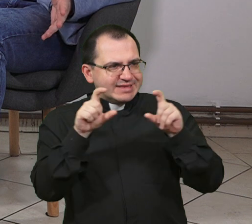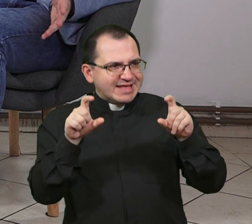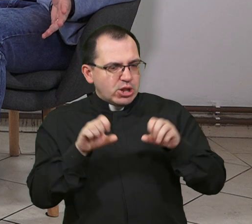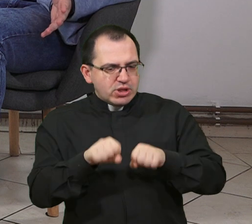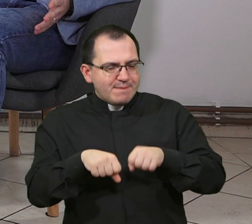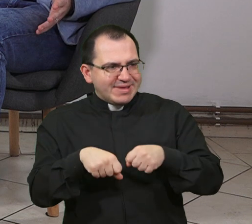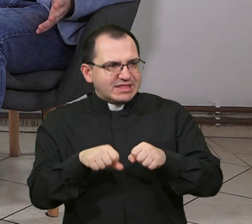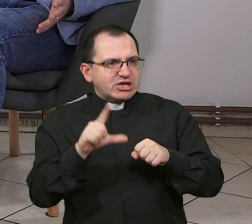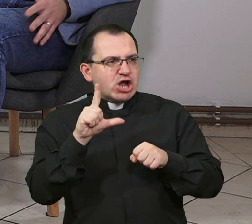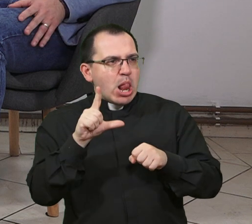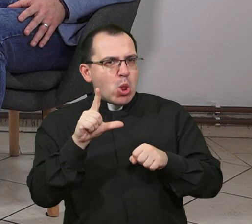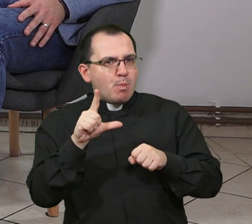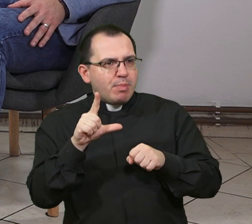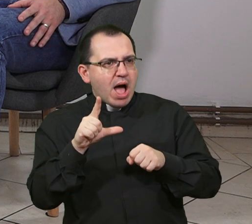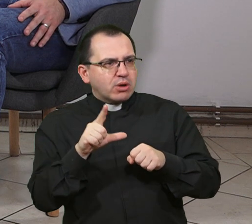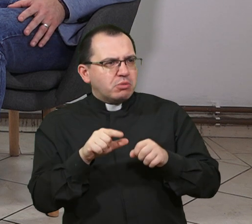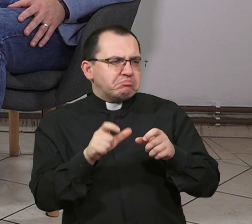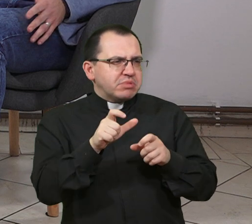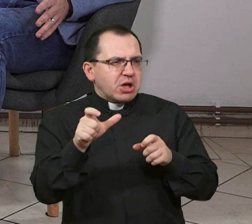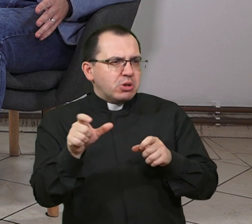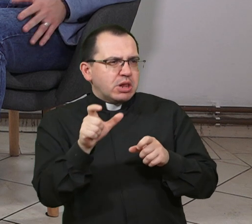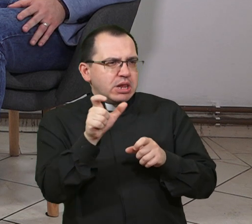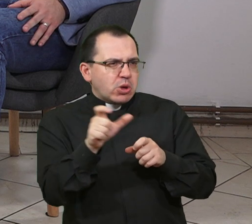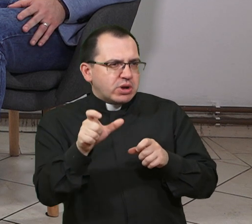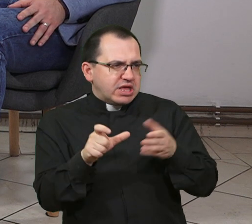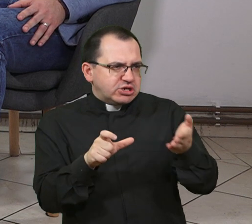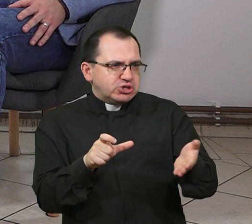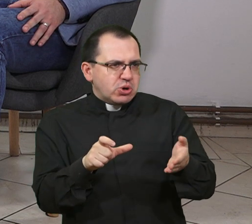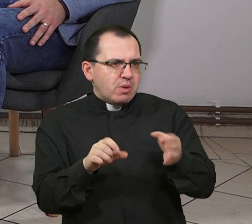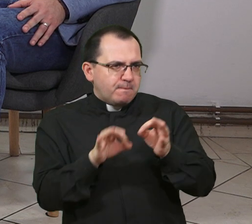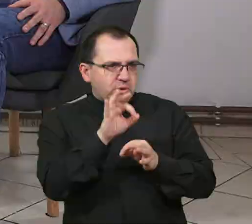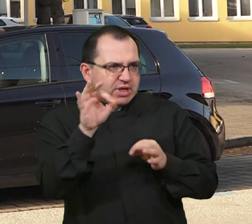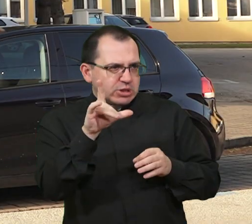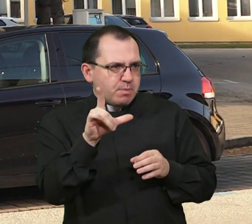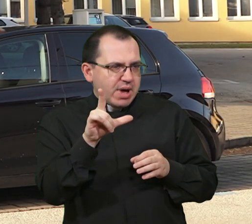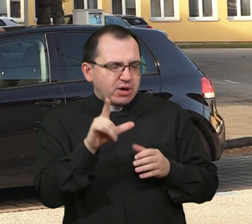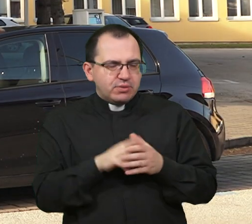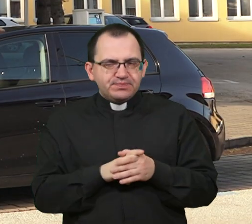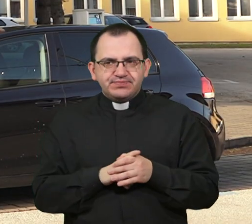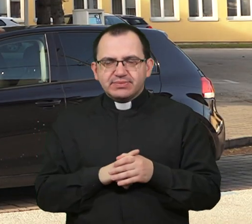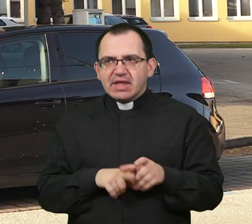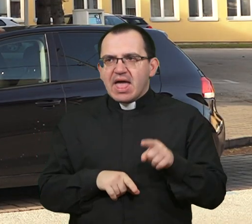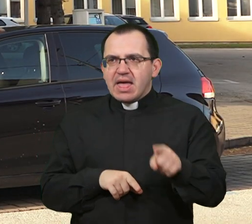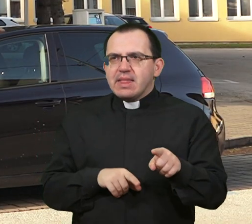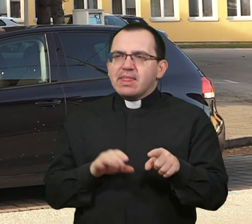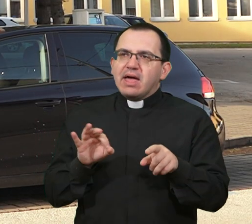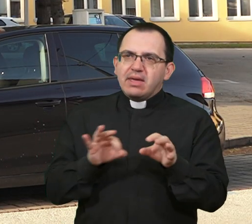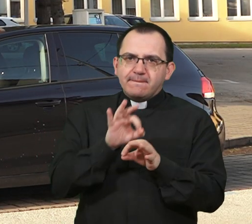Lumbago, pa ako nam možete reći nekoliko riječi o Lumbagu i ovom projektu. Taj projekt je